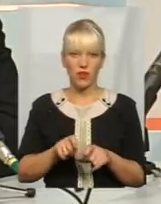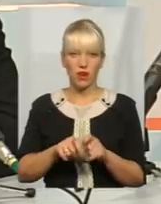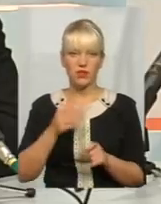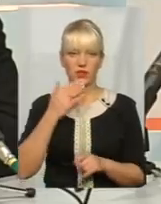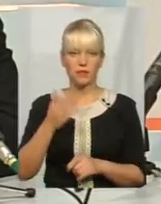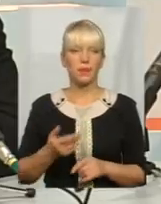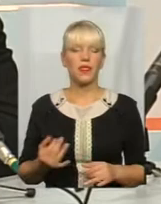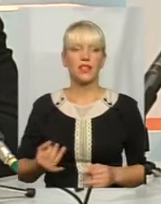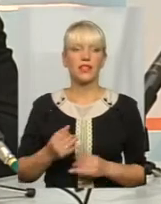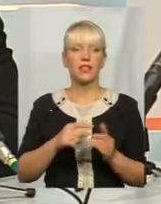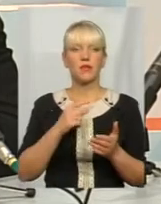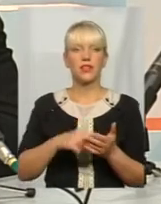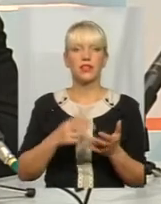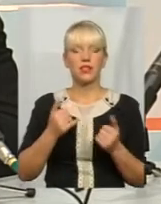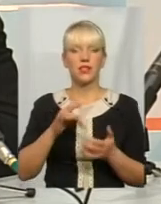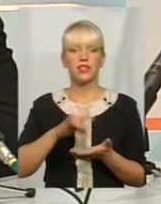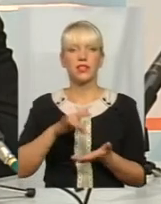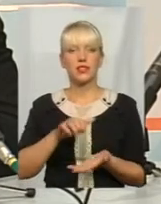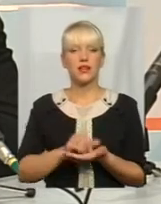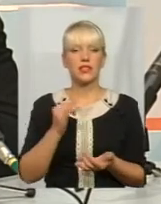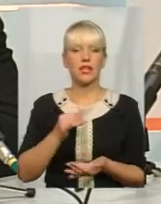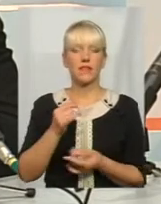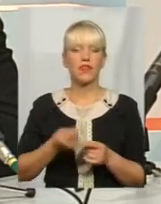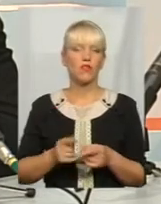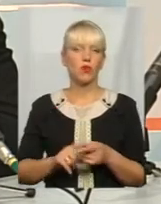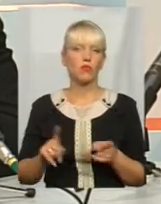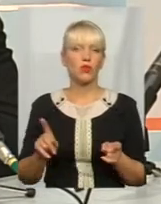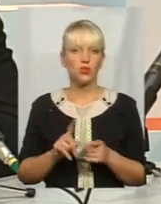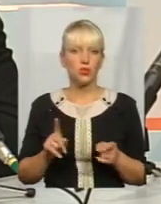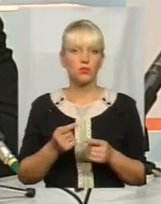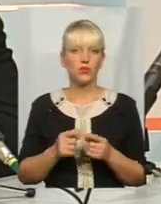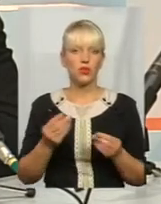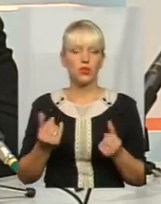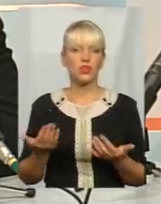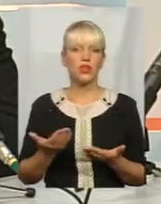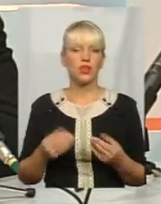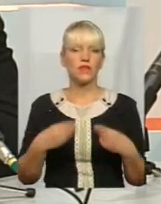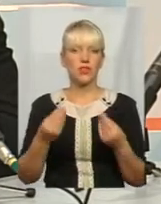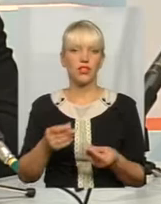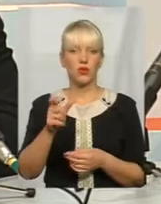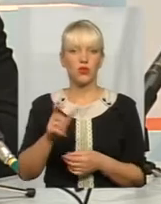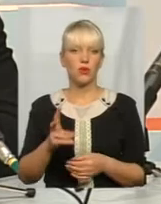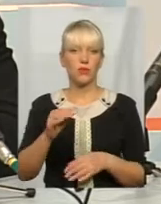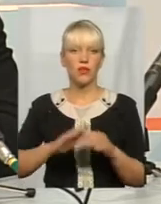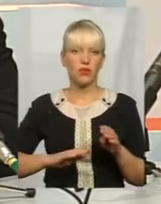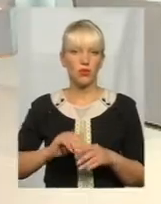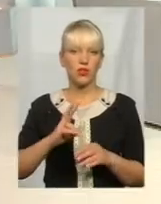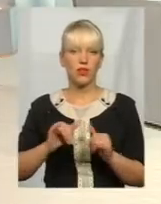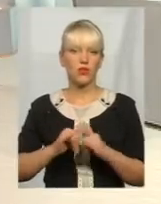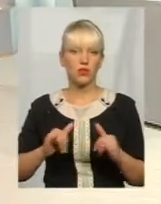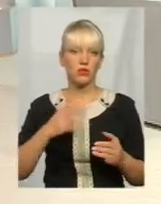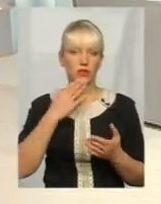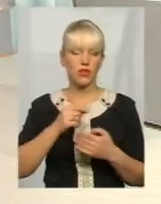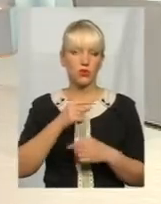Цікаве питання. Звичайно, центр зайнятості зацікавлені в тому, щоб ці кошти, які видали особі на розвиток власного